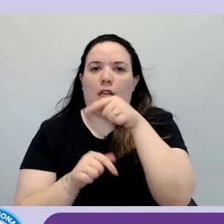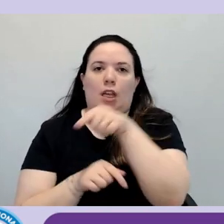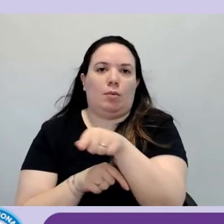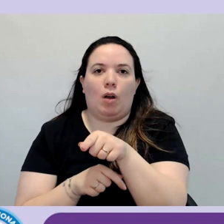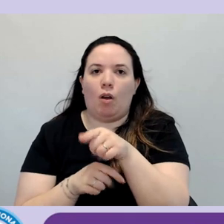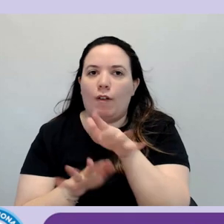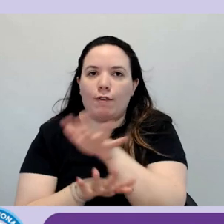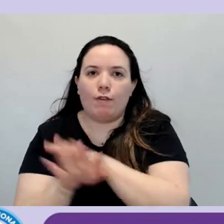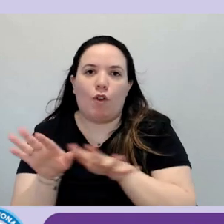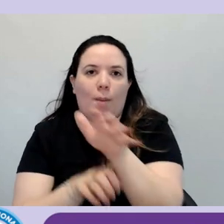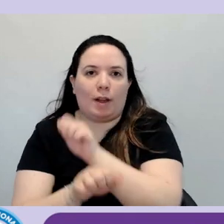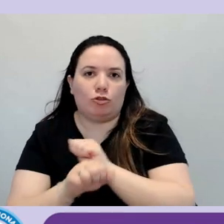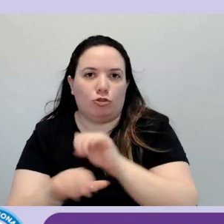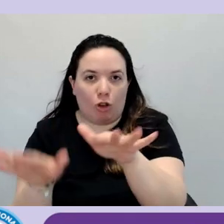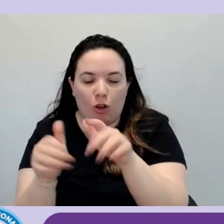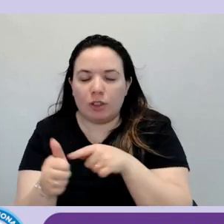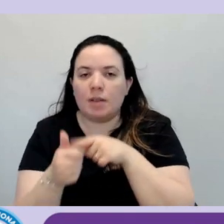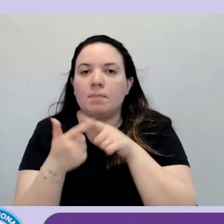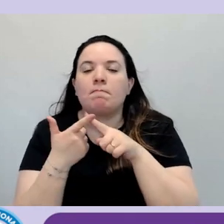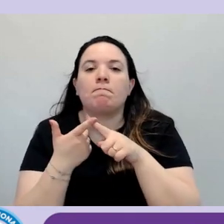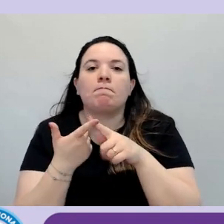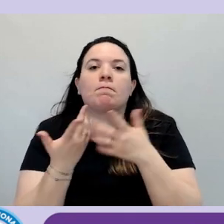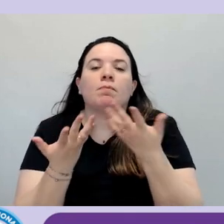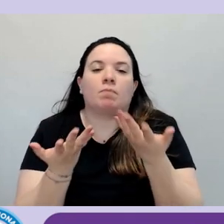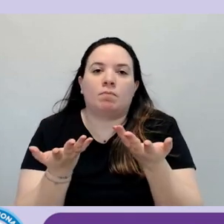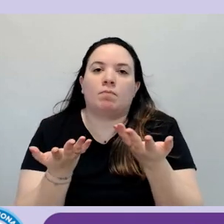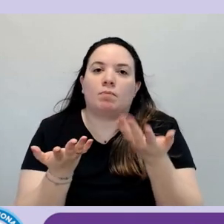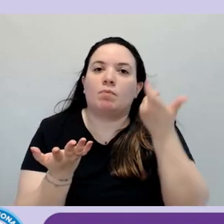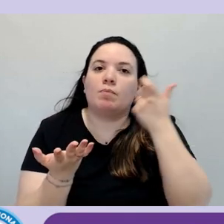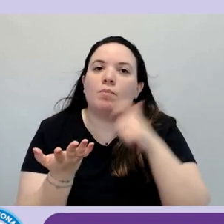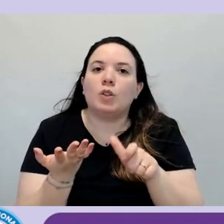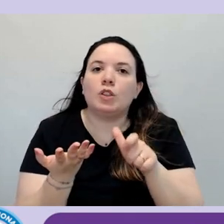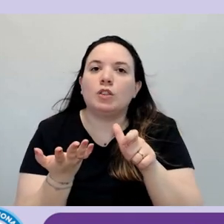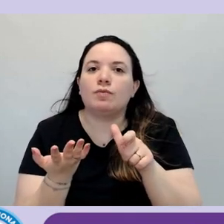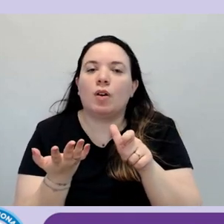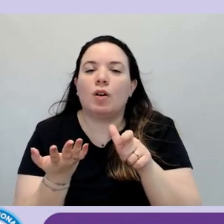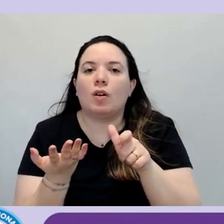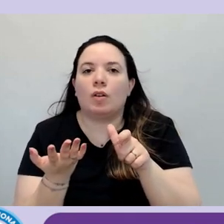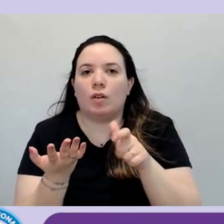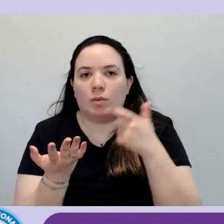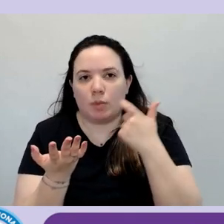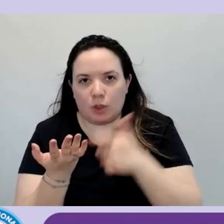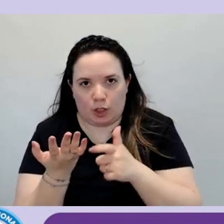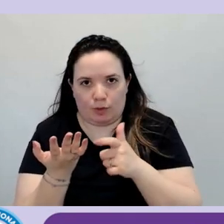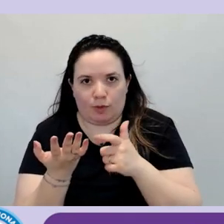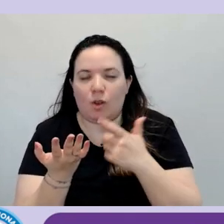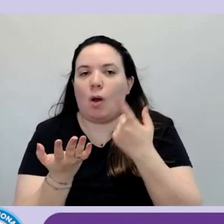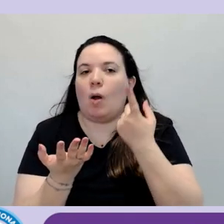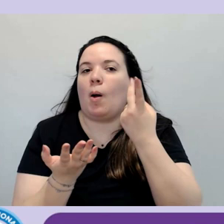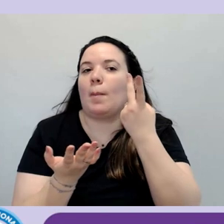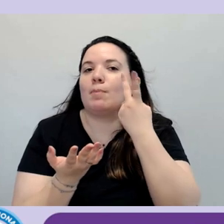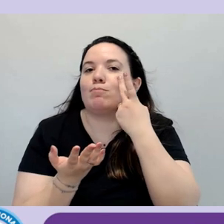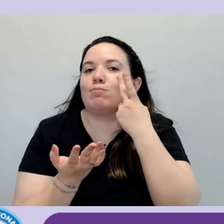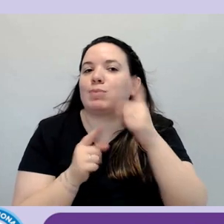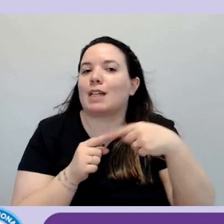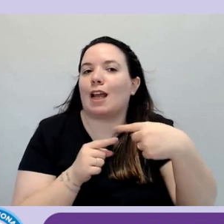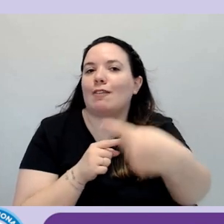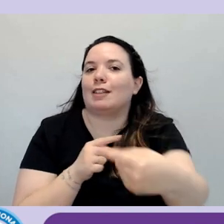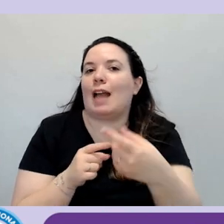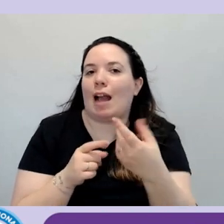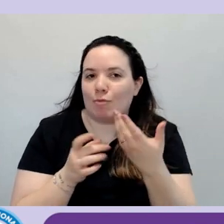potete tenervi aggiornati eh perché sono comunque in programma altri altri